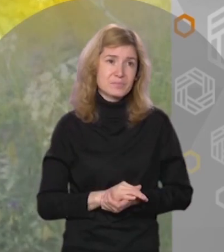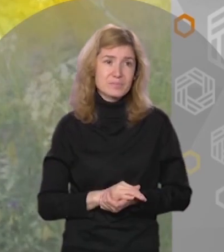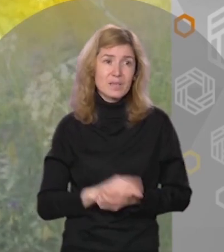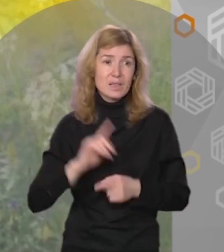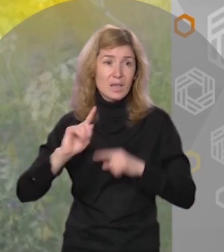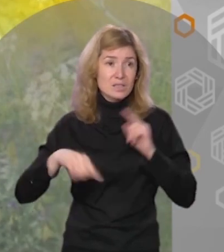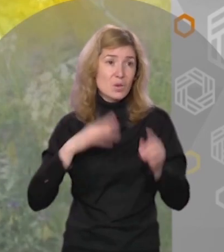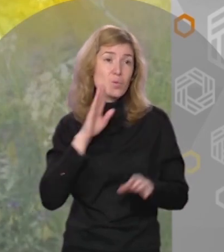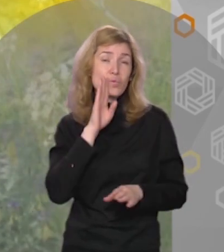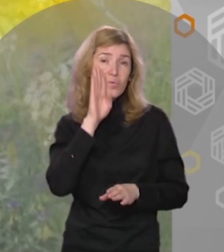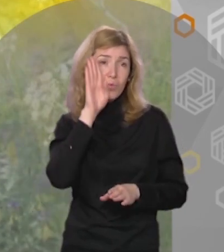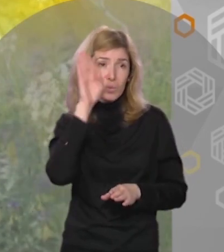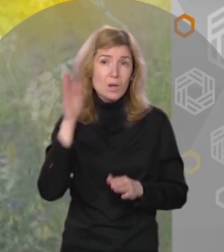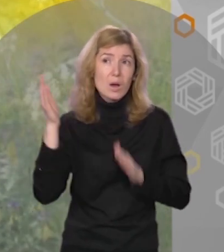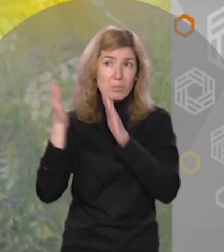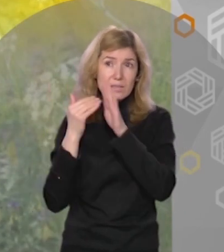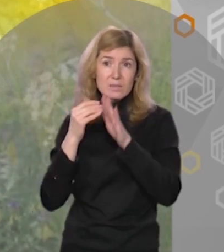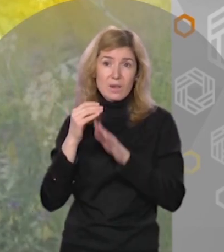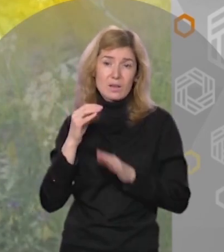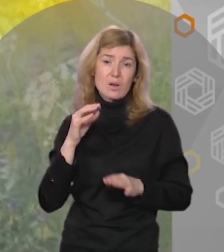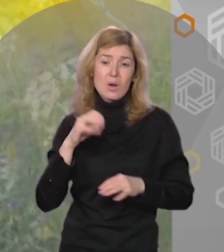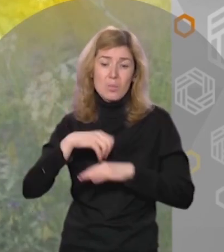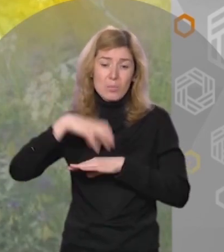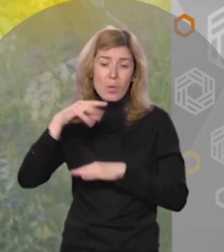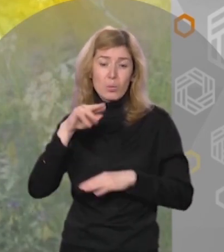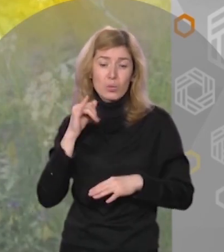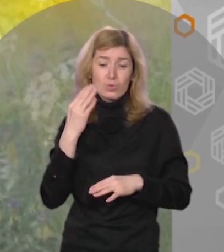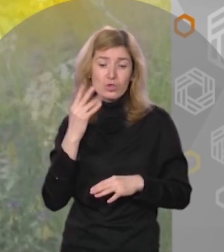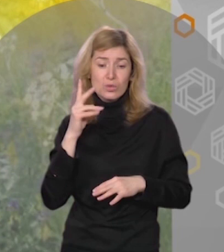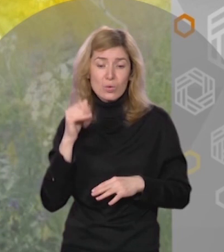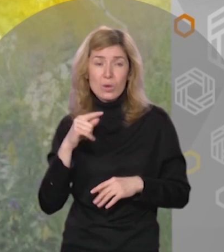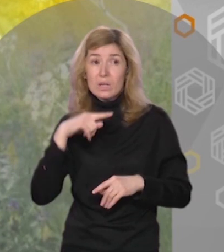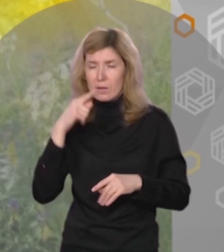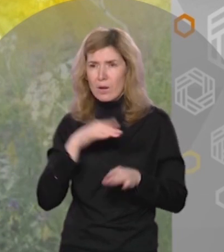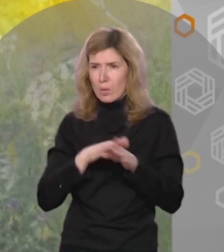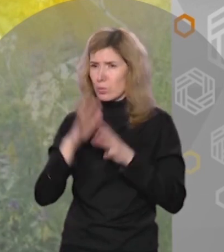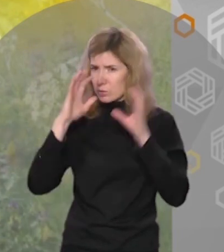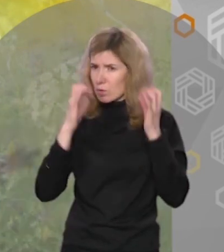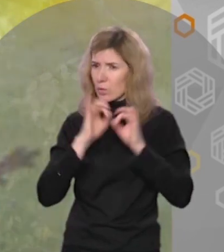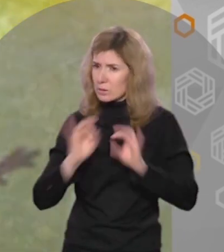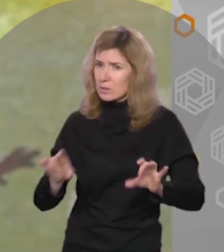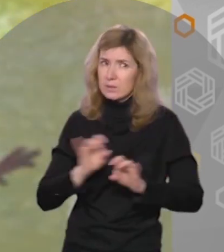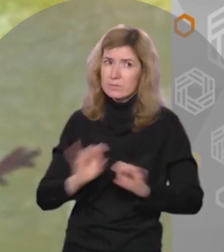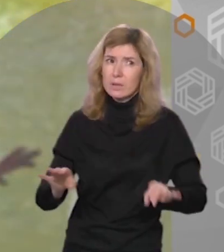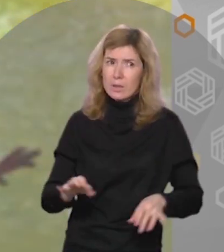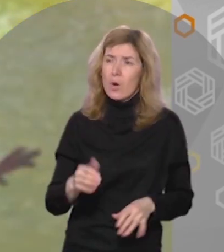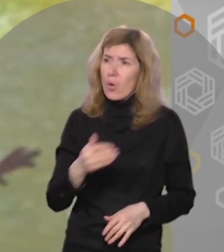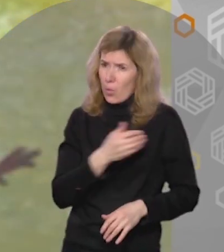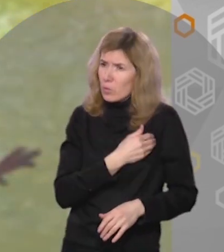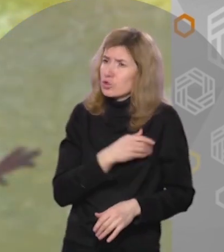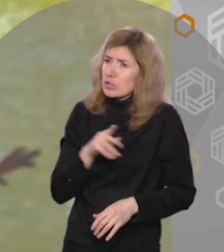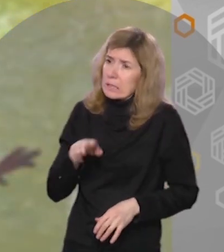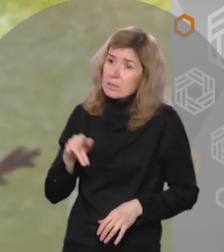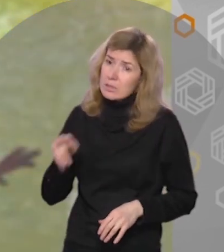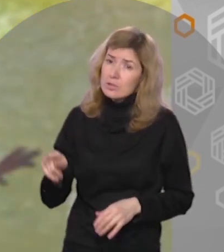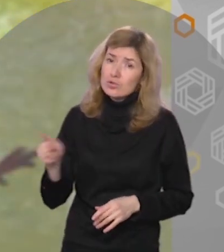На следующее утро подозвал рыжик пушинку И стал говорить ей на полном серьезе Хочешь ли